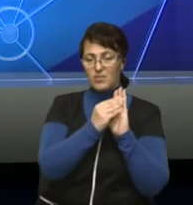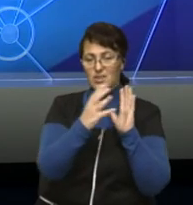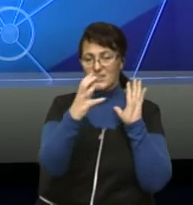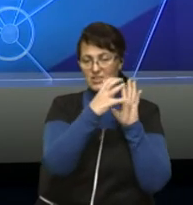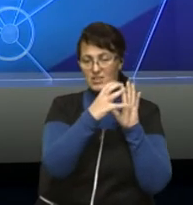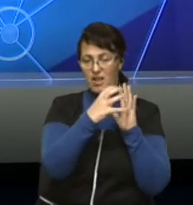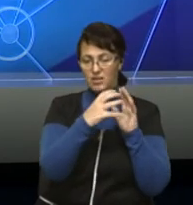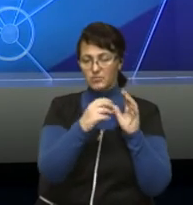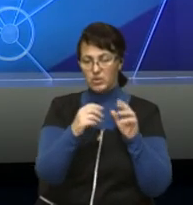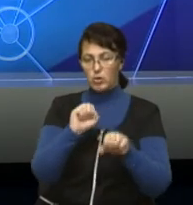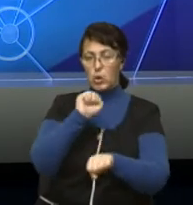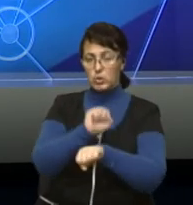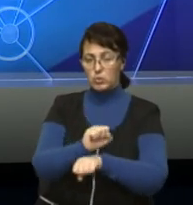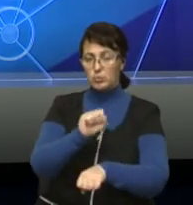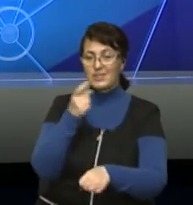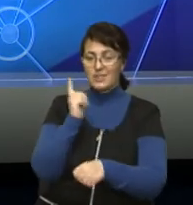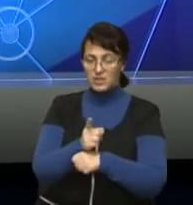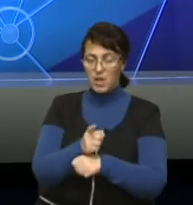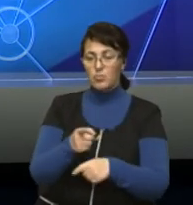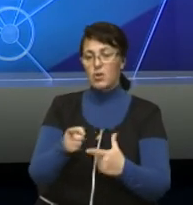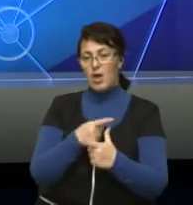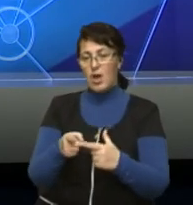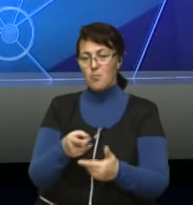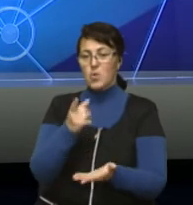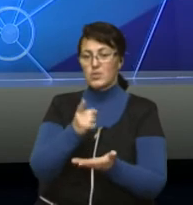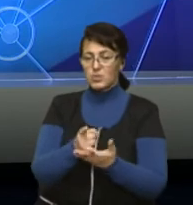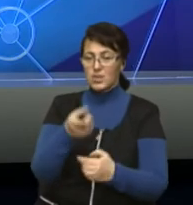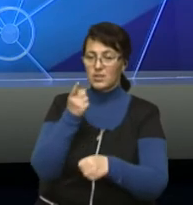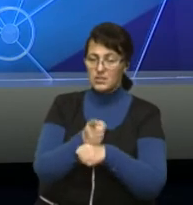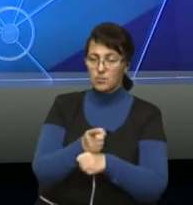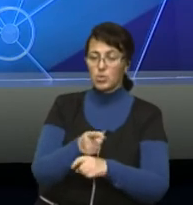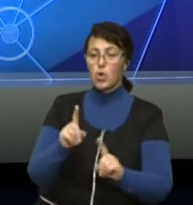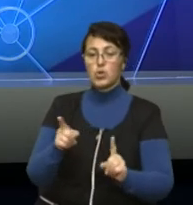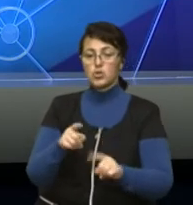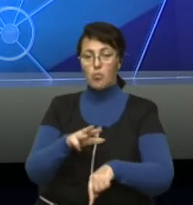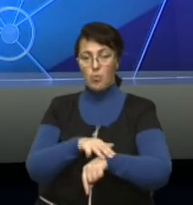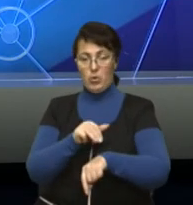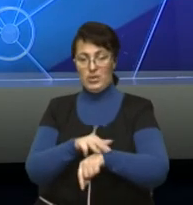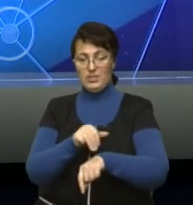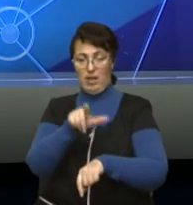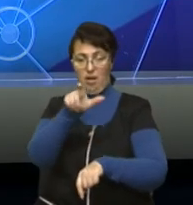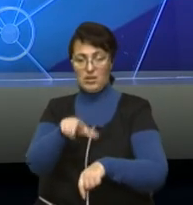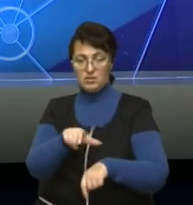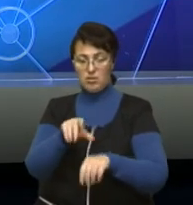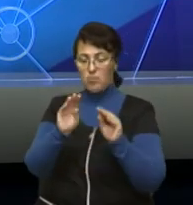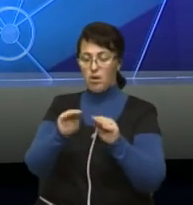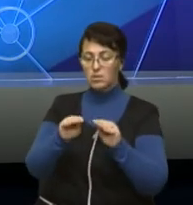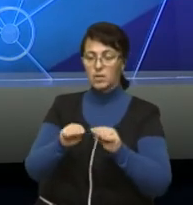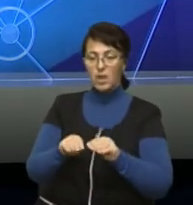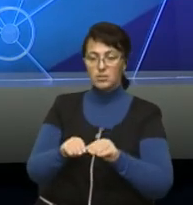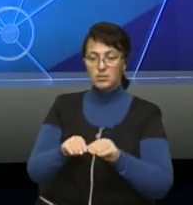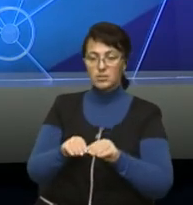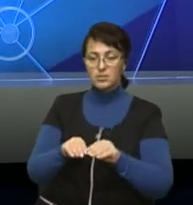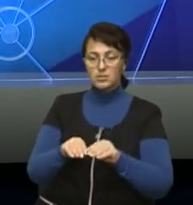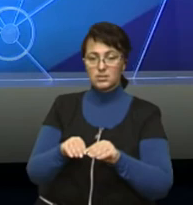зупинка заборонена, чи стоянка заборонена. Відповідно, для того, щоб поліцейському скласти, винести